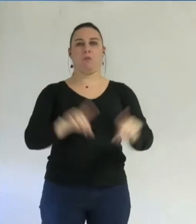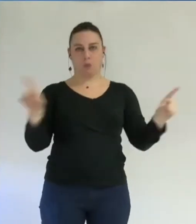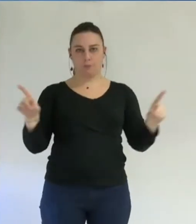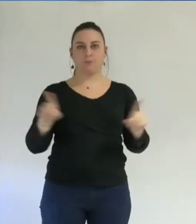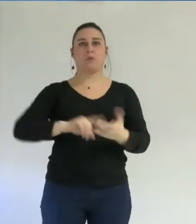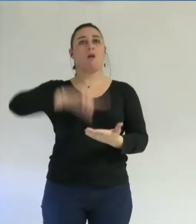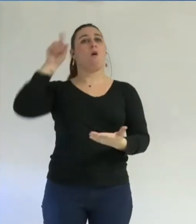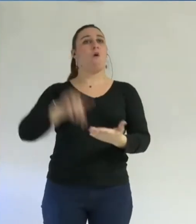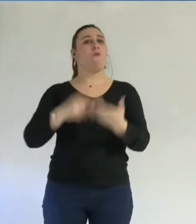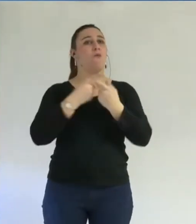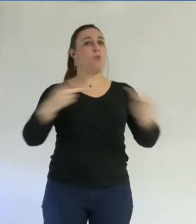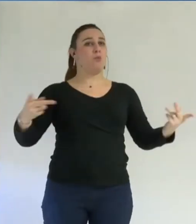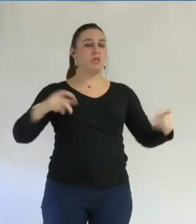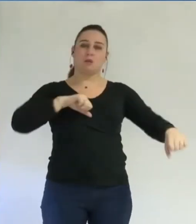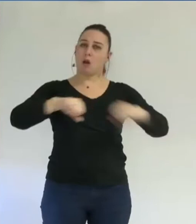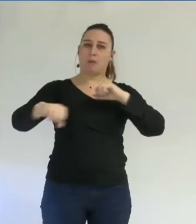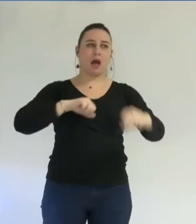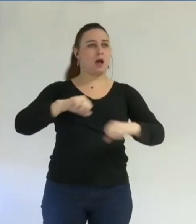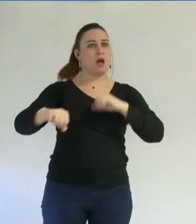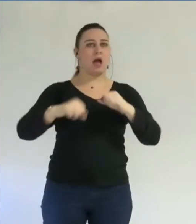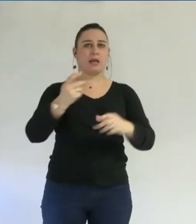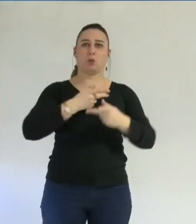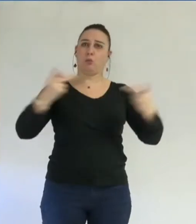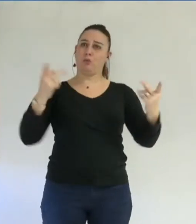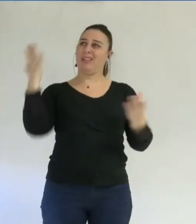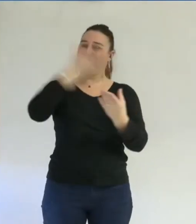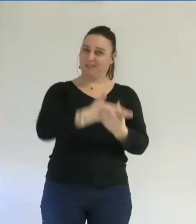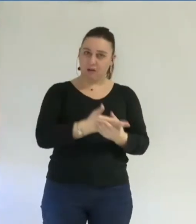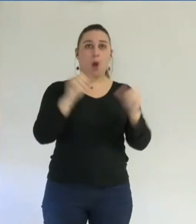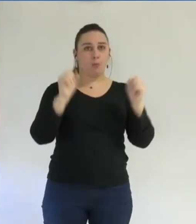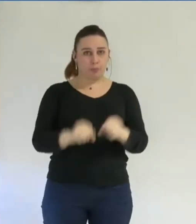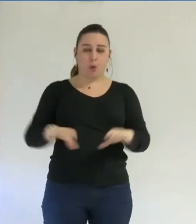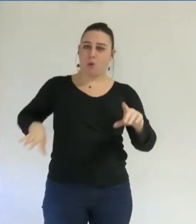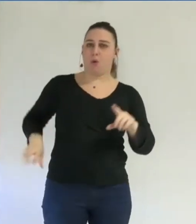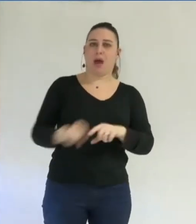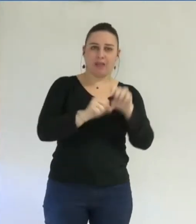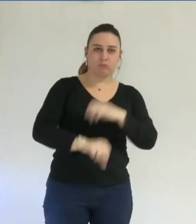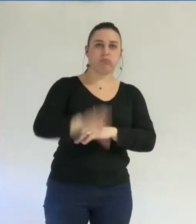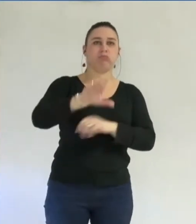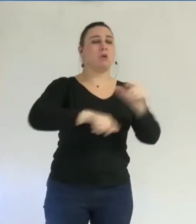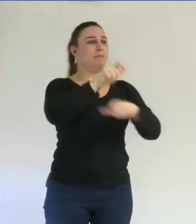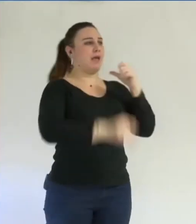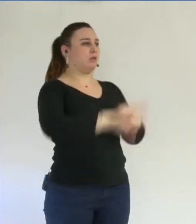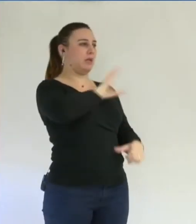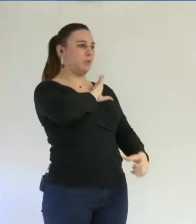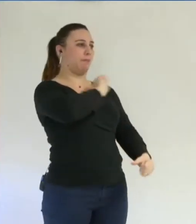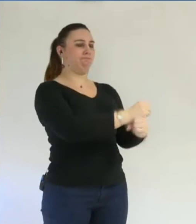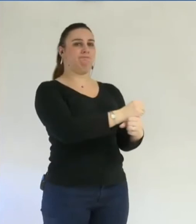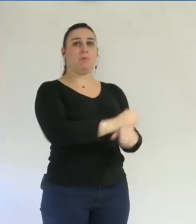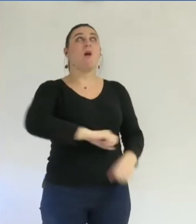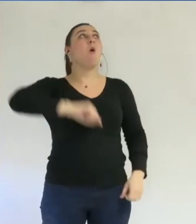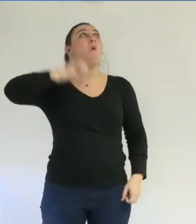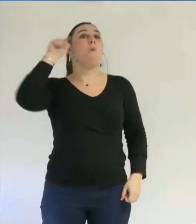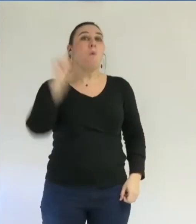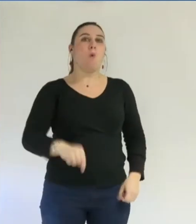l'action publique engagée peut permettre de recouvrer ces montants en faisant condamner les responsables. est donc indispensable.